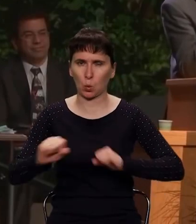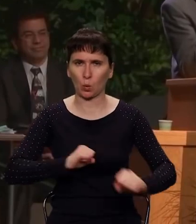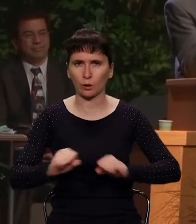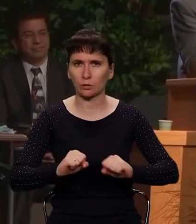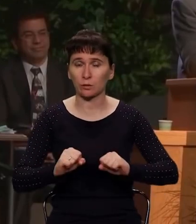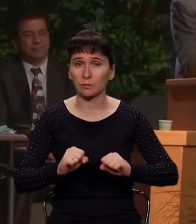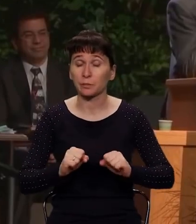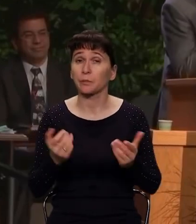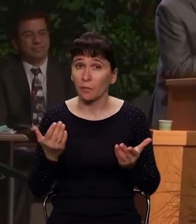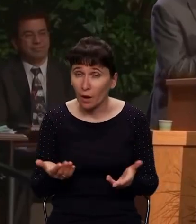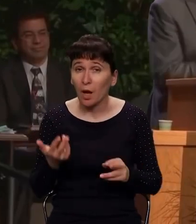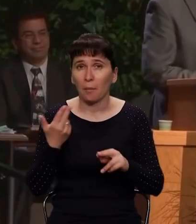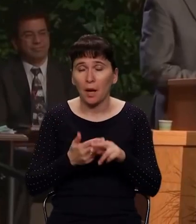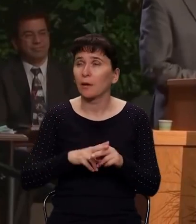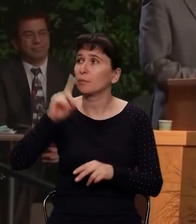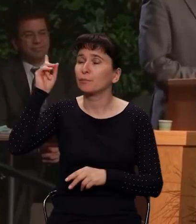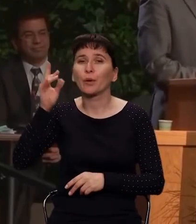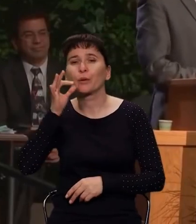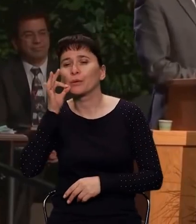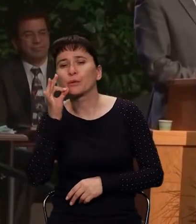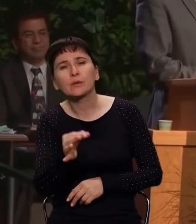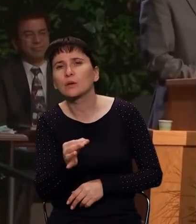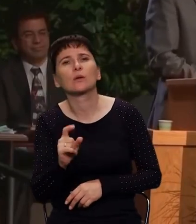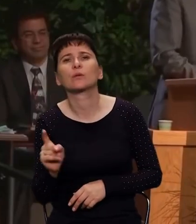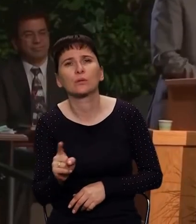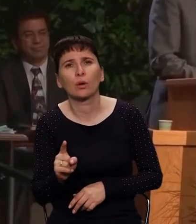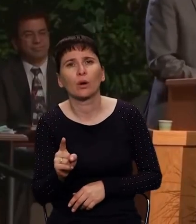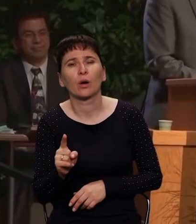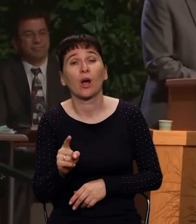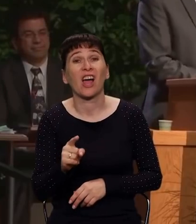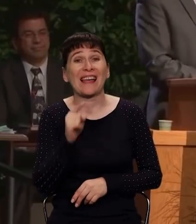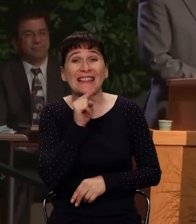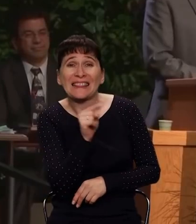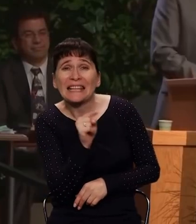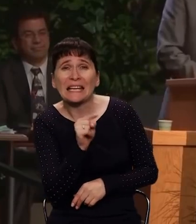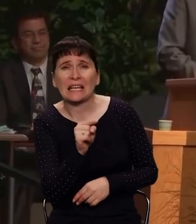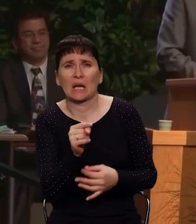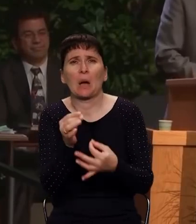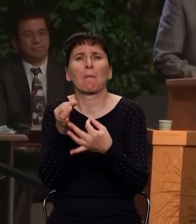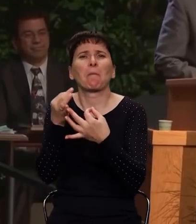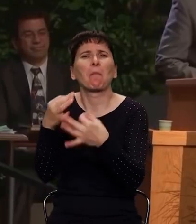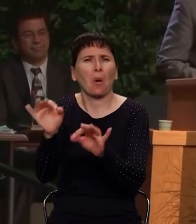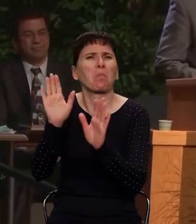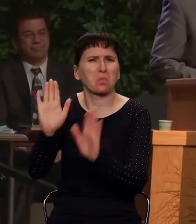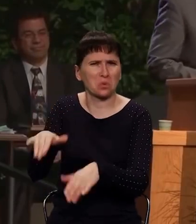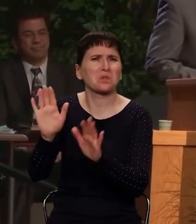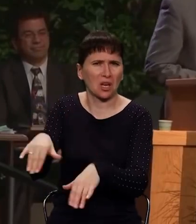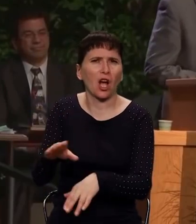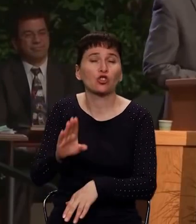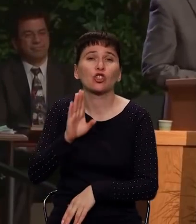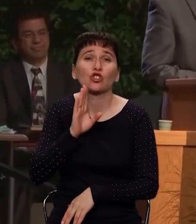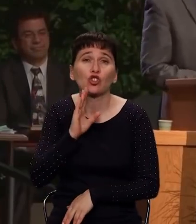Потому здесь претензия к Богу стоит следующая. За то, что ты попускаешь